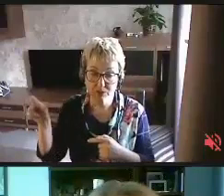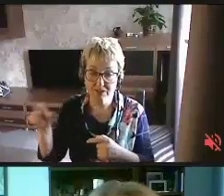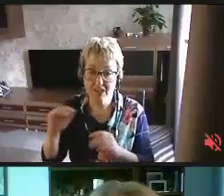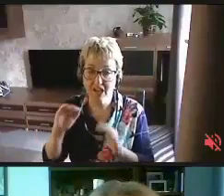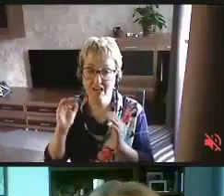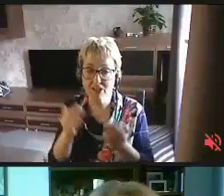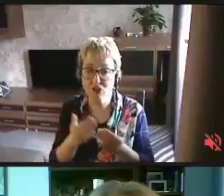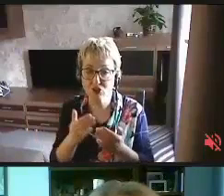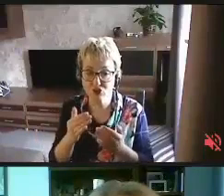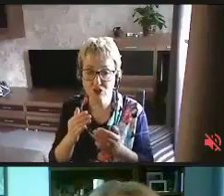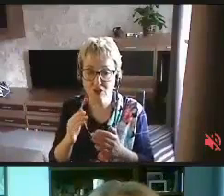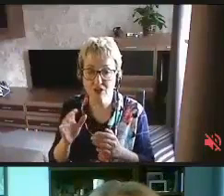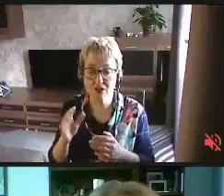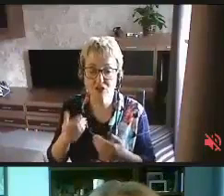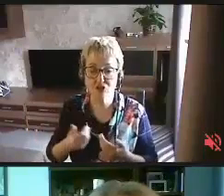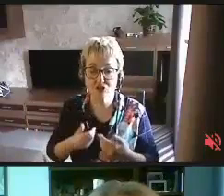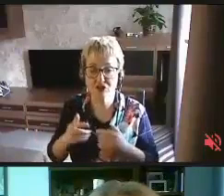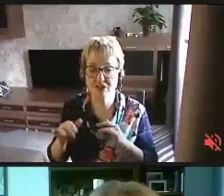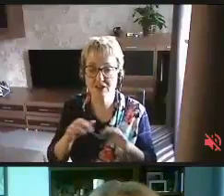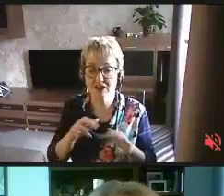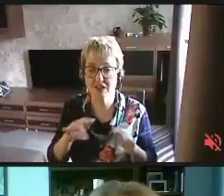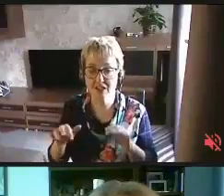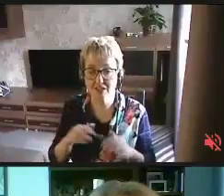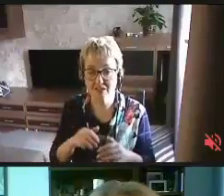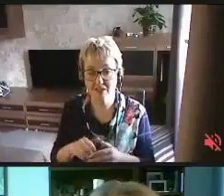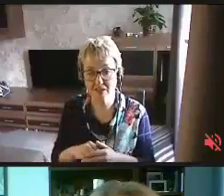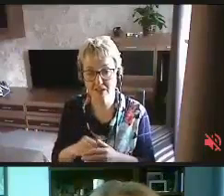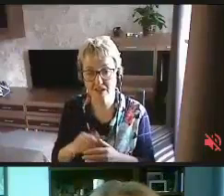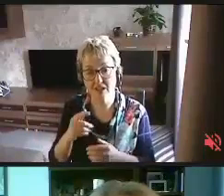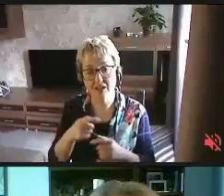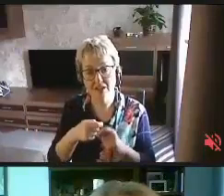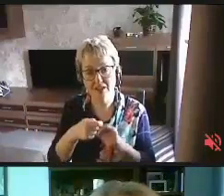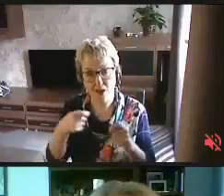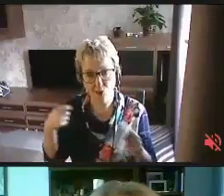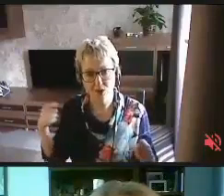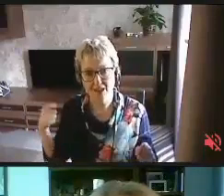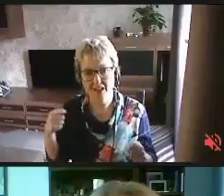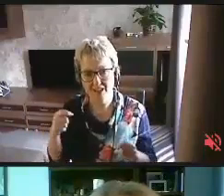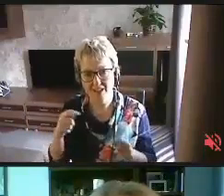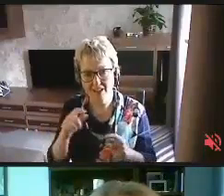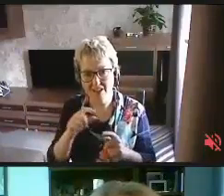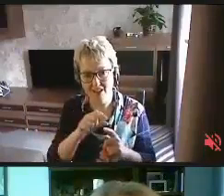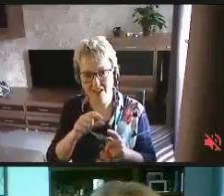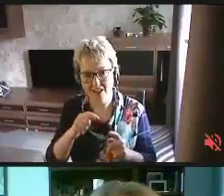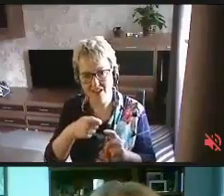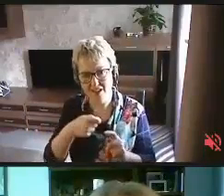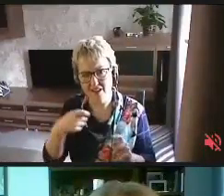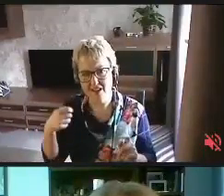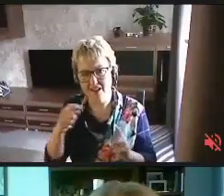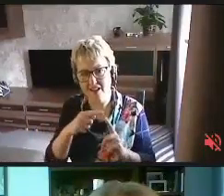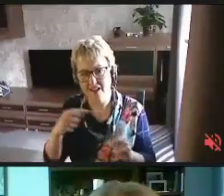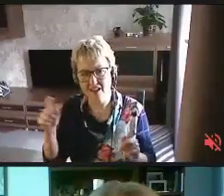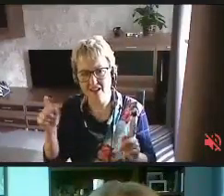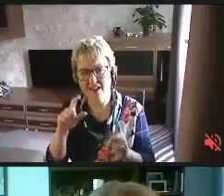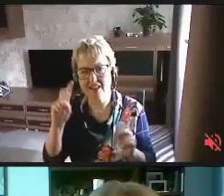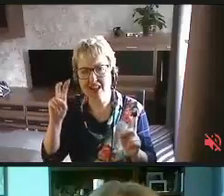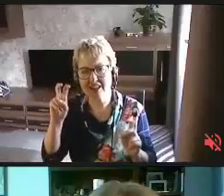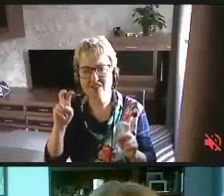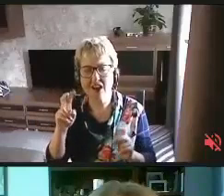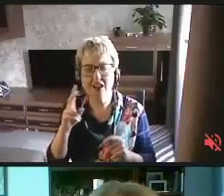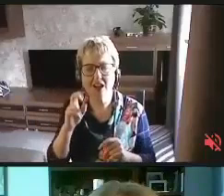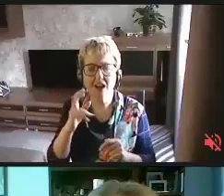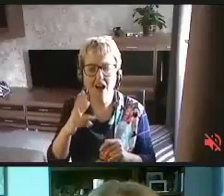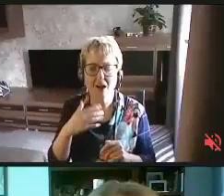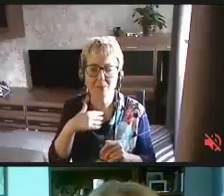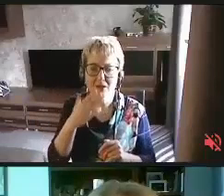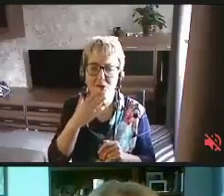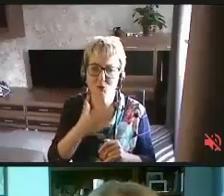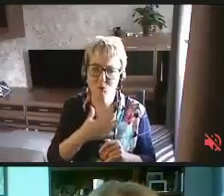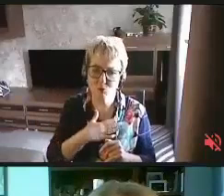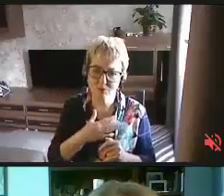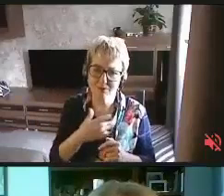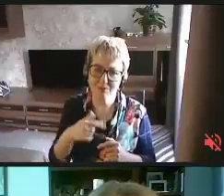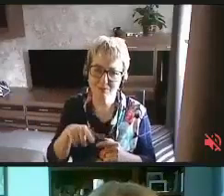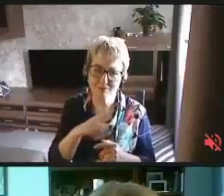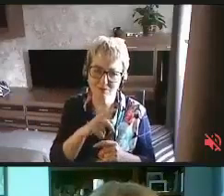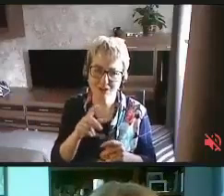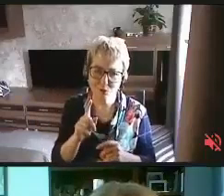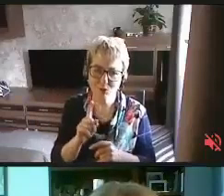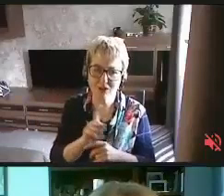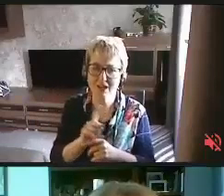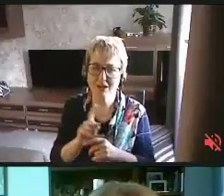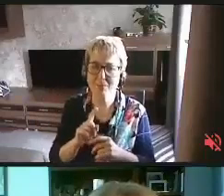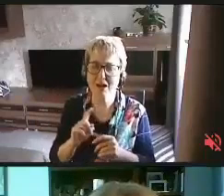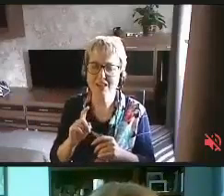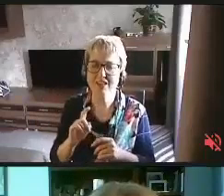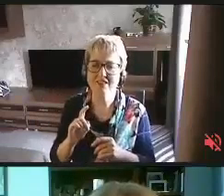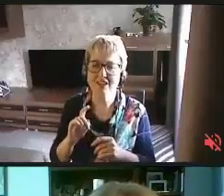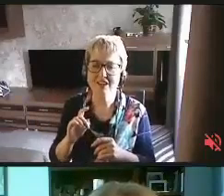жизнедеятельности. Длинное название, как мы любим, да, в нашей, значит, нормативно-правовой